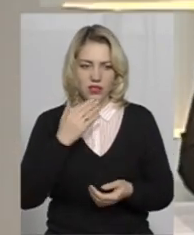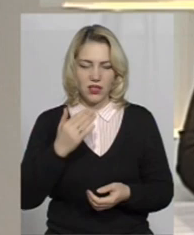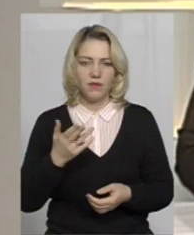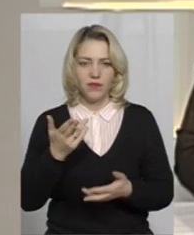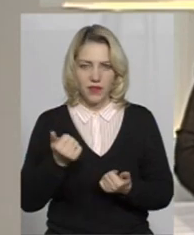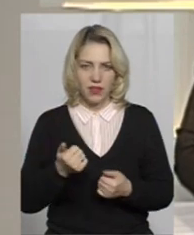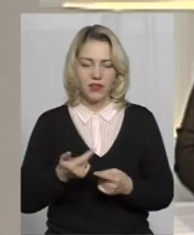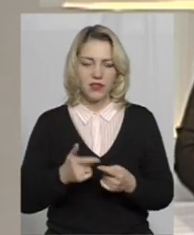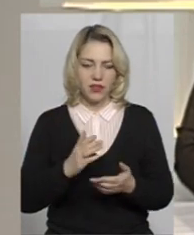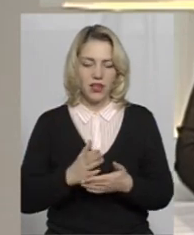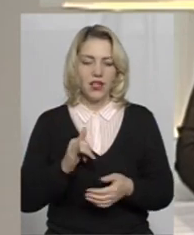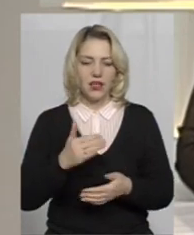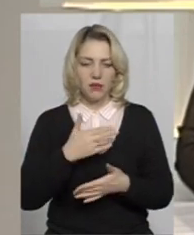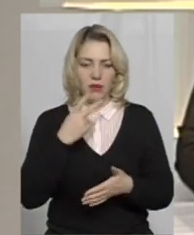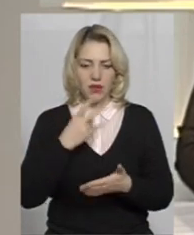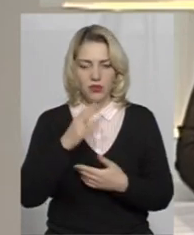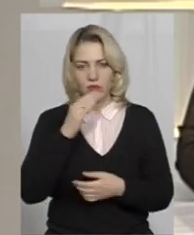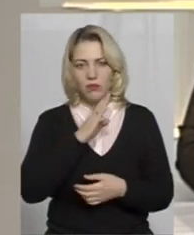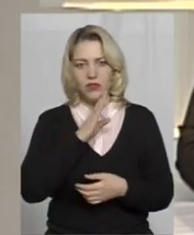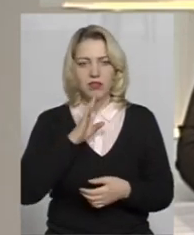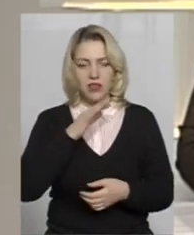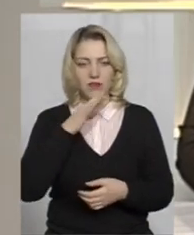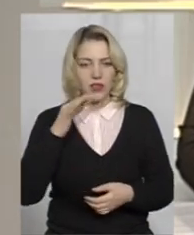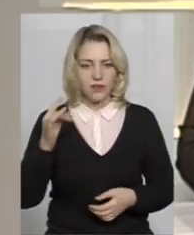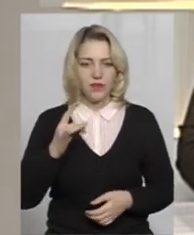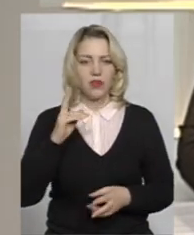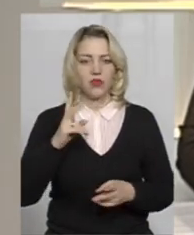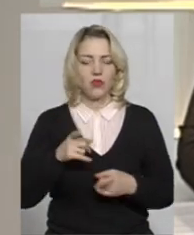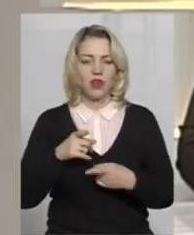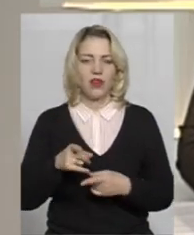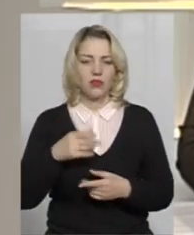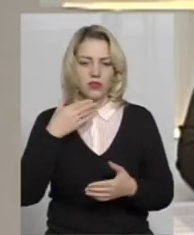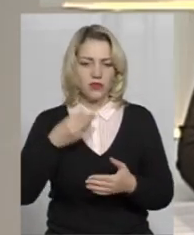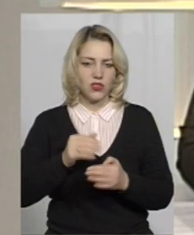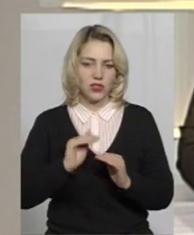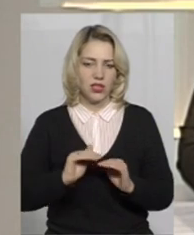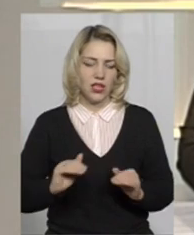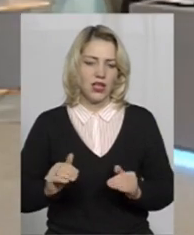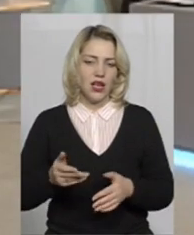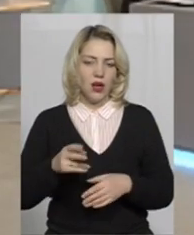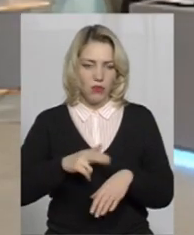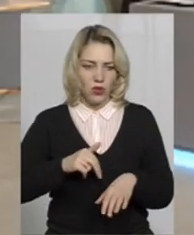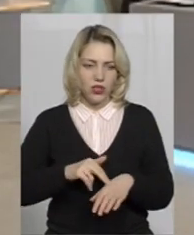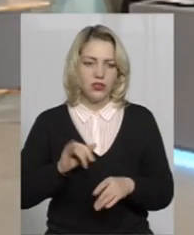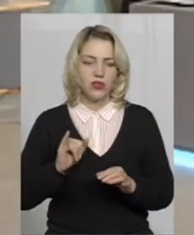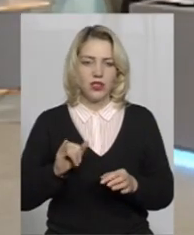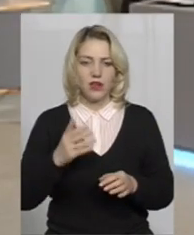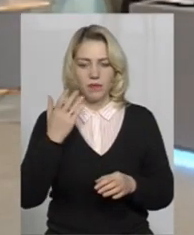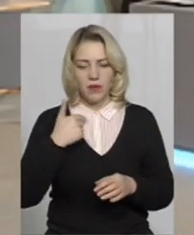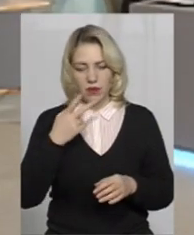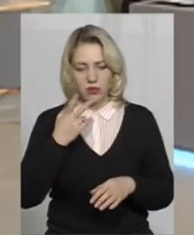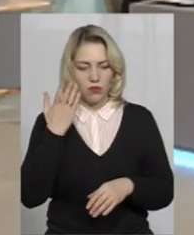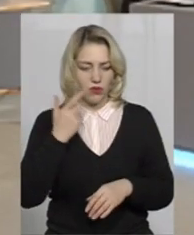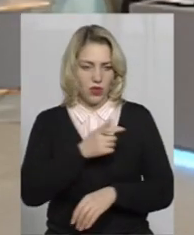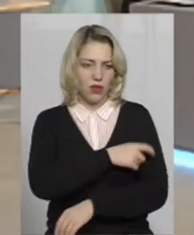Є, і ми бачимо батьків неодноразово, які лякають власних дітей нами. Ми бачимо це, коли патрулюємо,